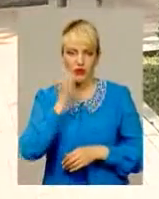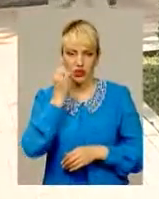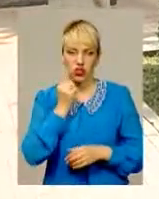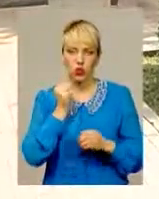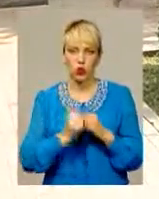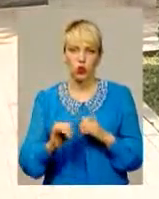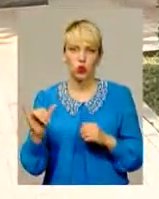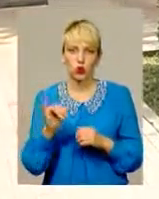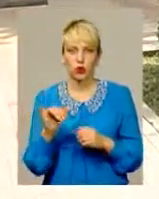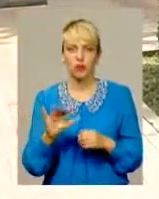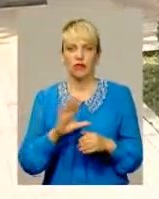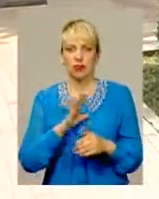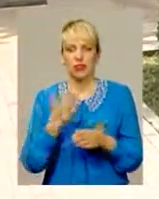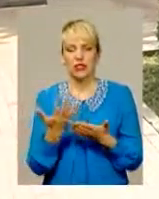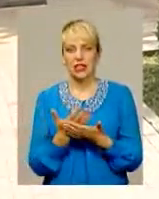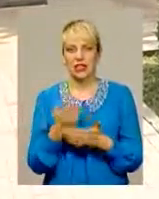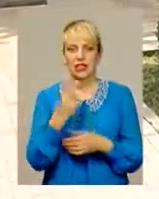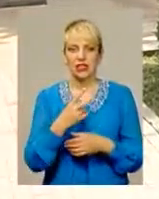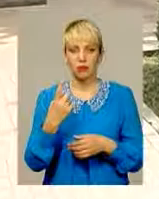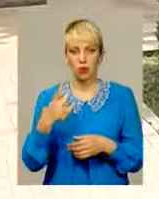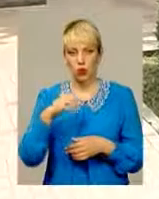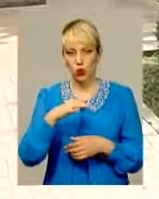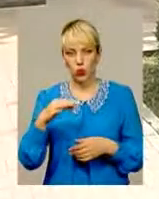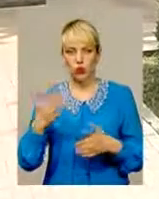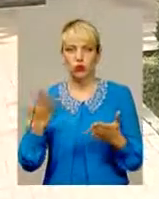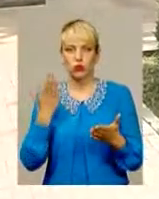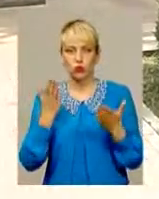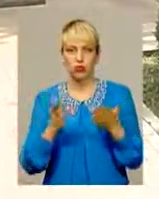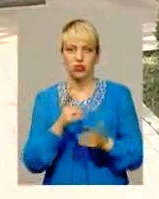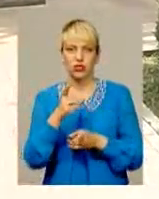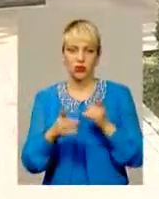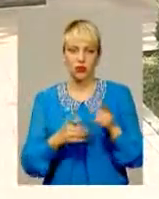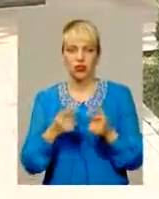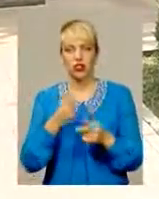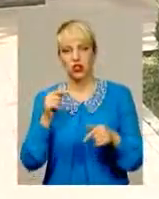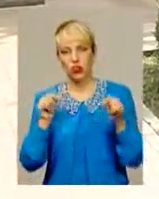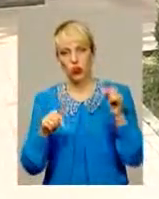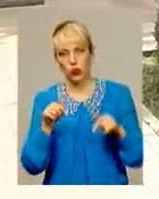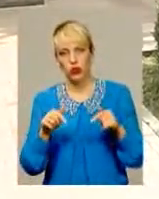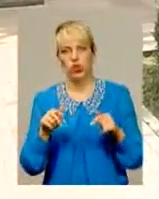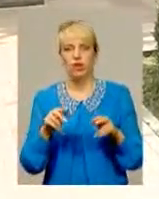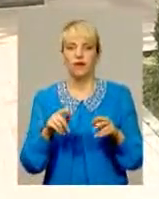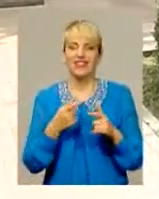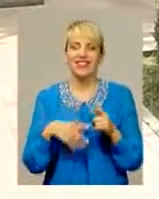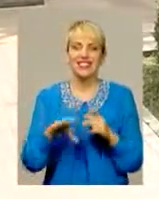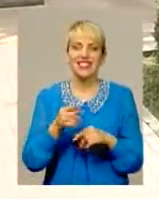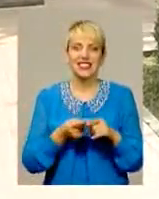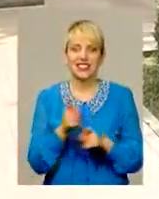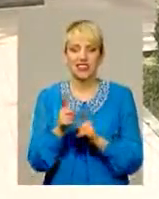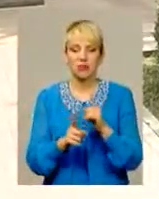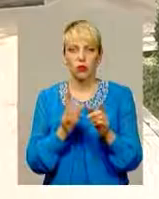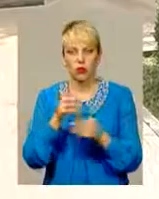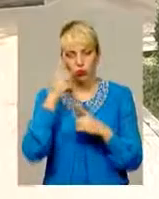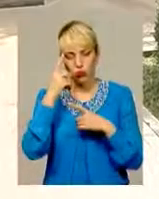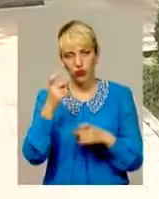відбувається у 21.00. Якщо раптом будуть якісь зміни, тобто там чи дощик, чи як, про ці всі зміни будуть